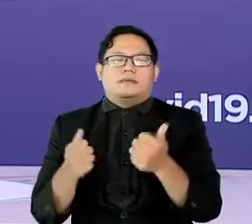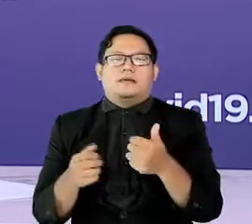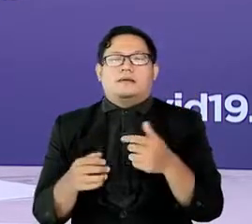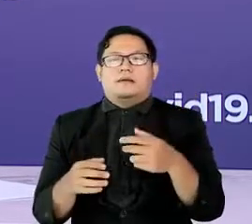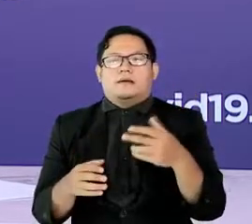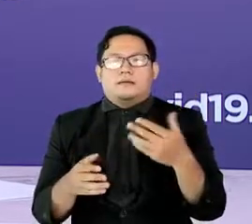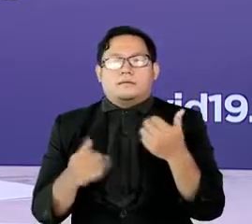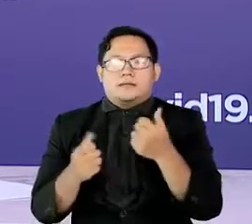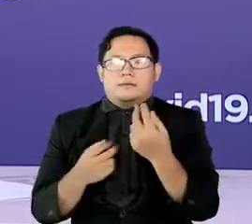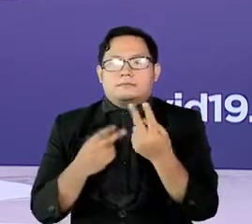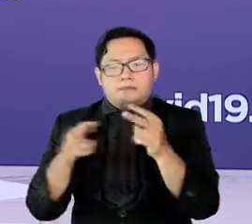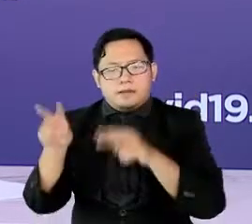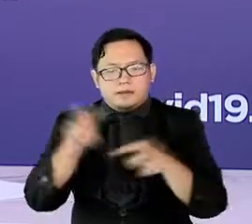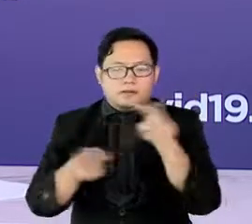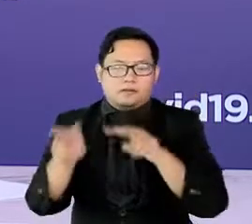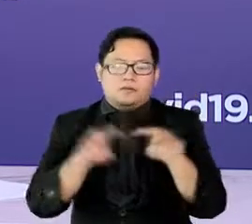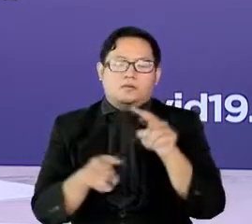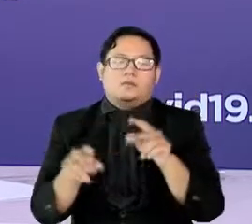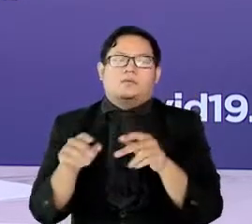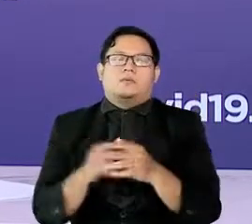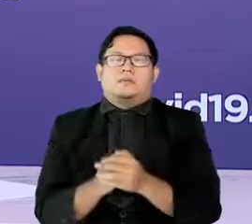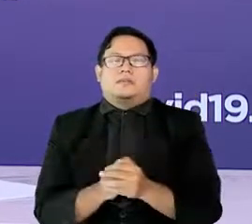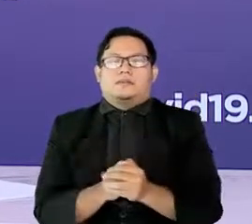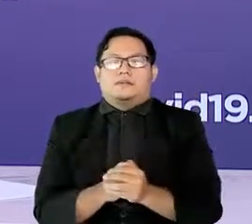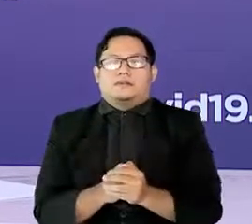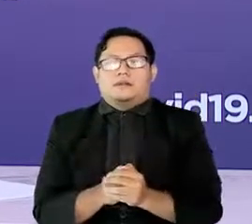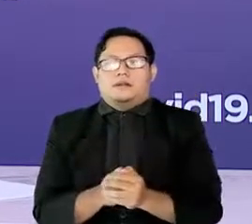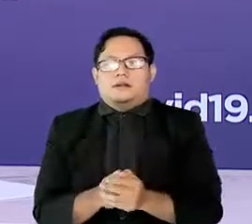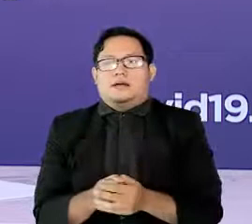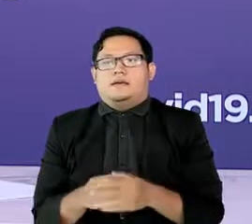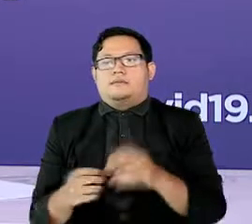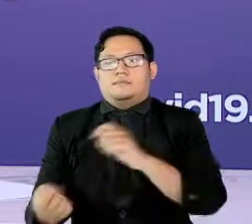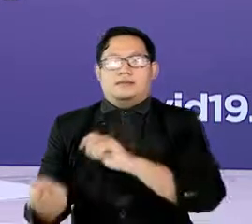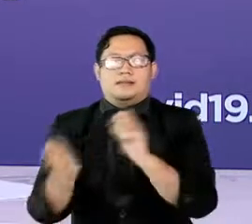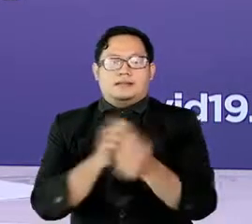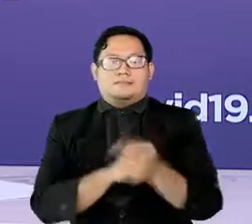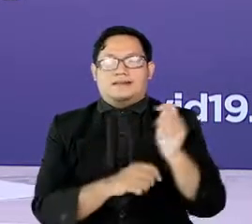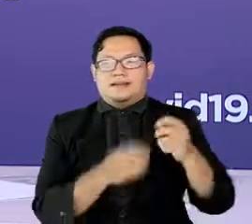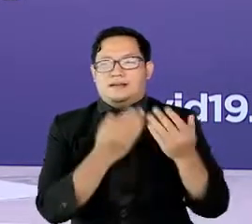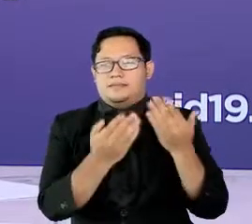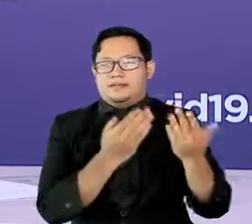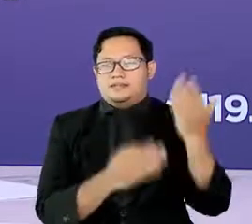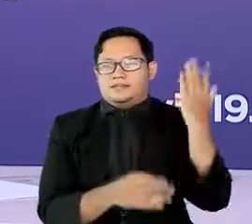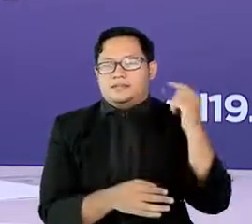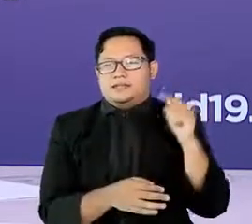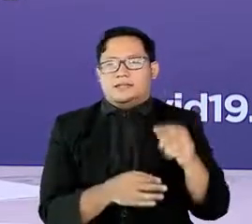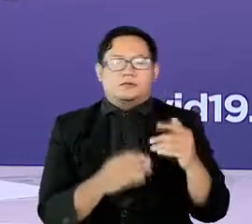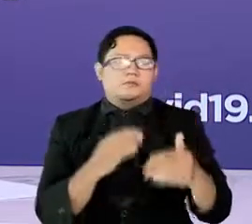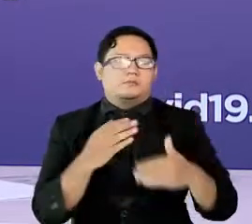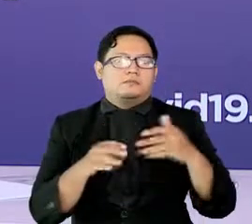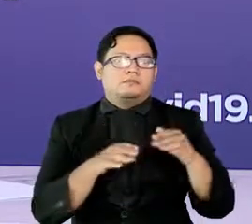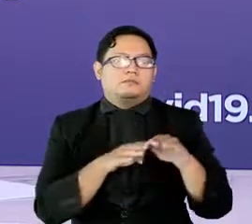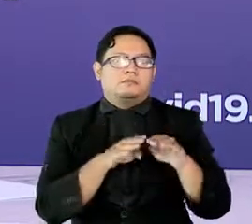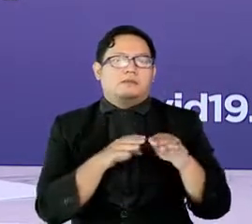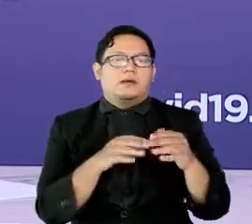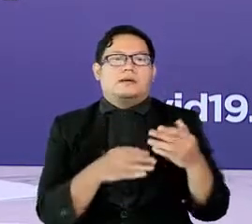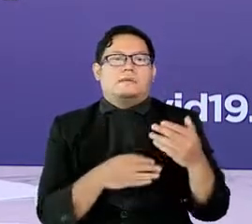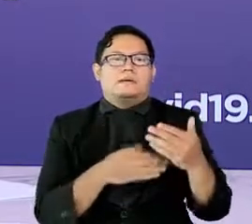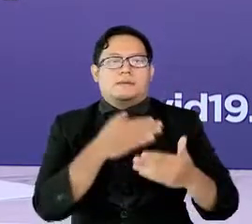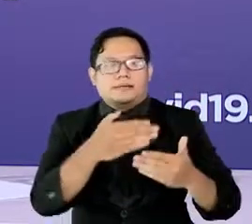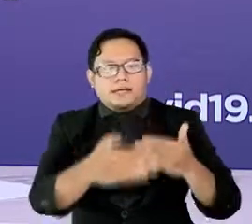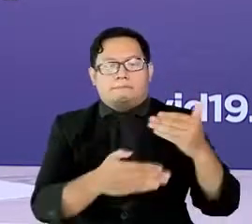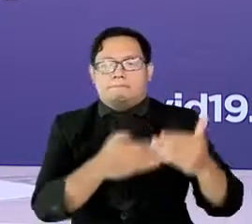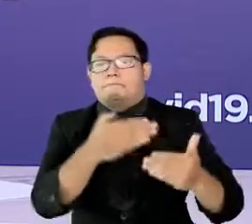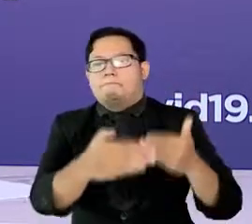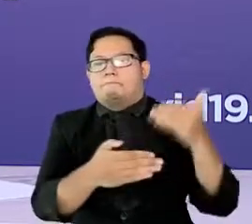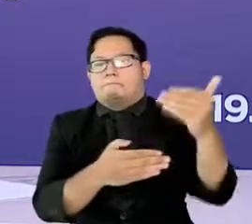COVID-19. Transformasi digital ini dilakukan secara bertahap. Penyesuaian akan dilakukan sesuai dengan kondisi di